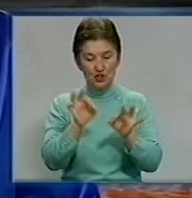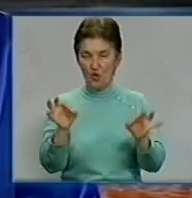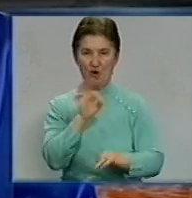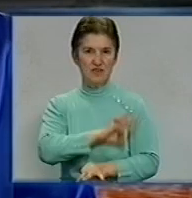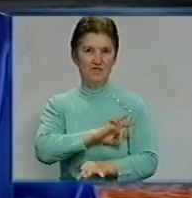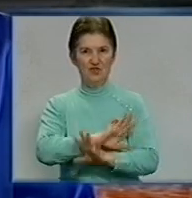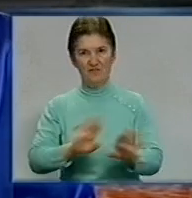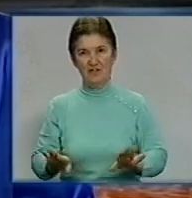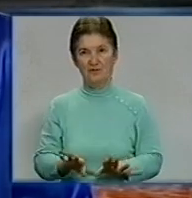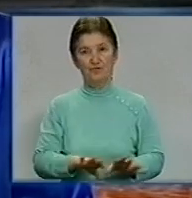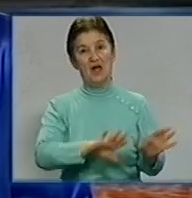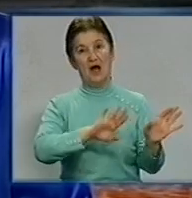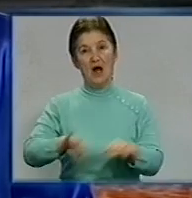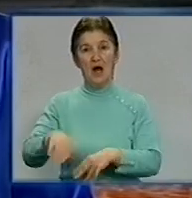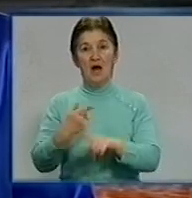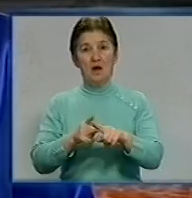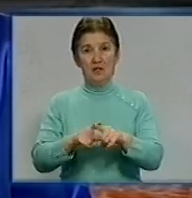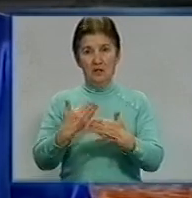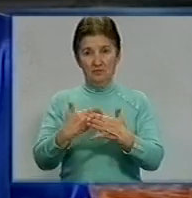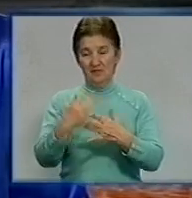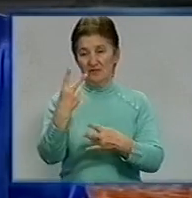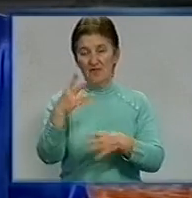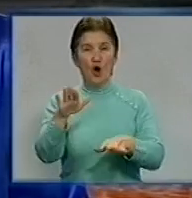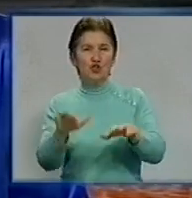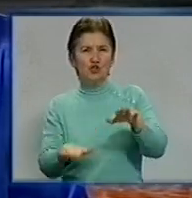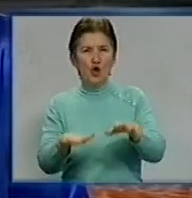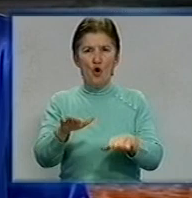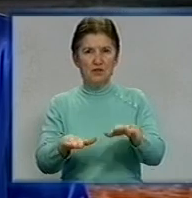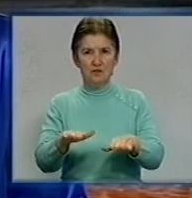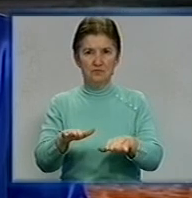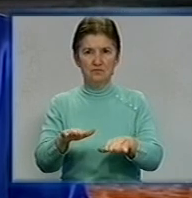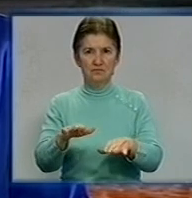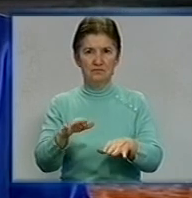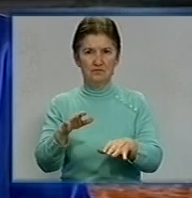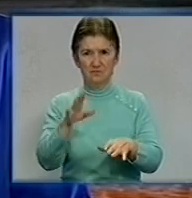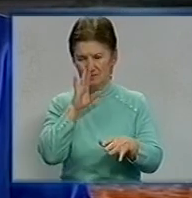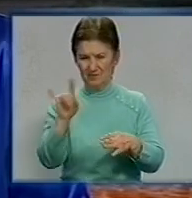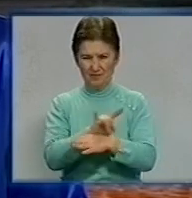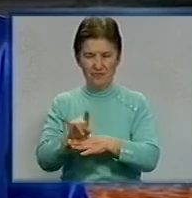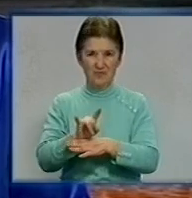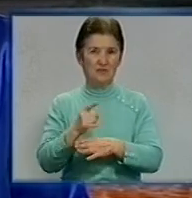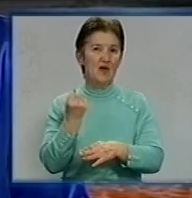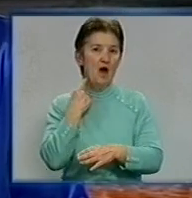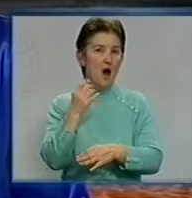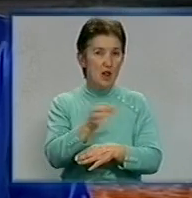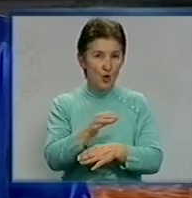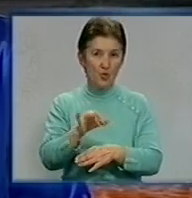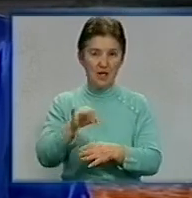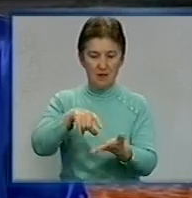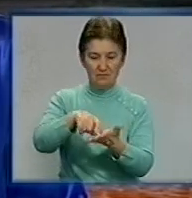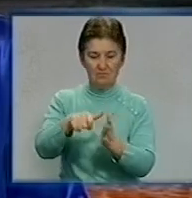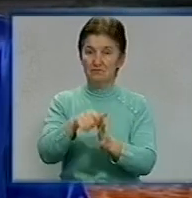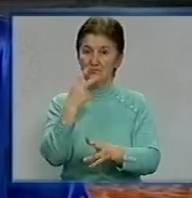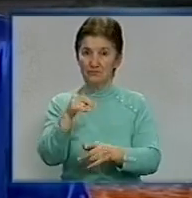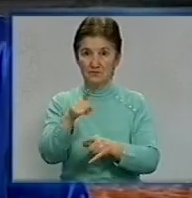Близько двох тонн алкогольного фальсифікату та п'ять тисяч контрабандних пачок цигарок конфіскували обласні податківці. Протизаконний бізнес